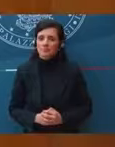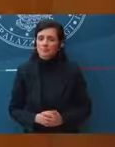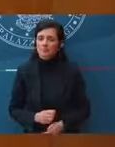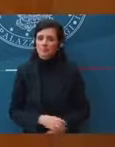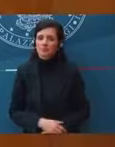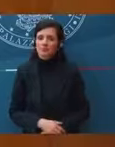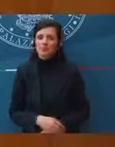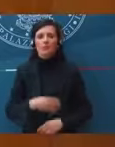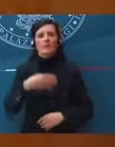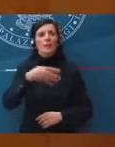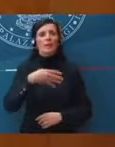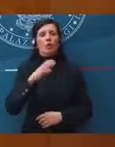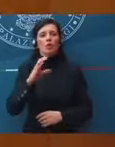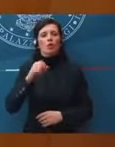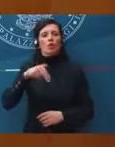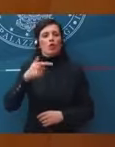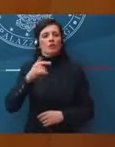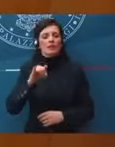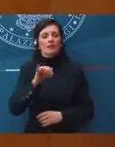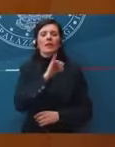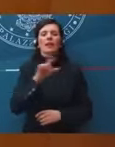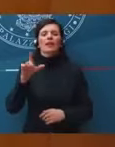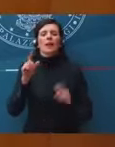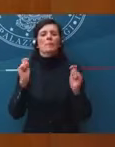Marco Conti, il messaggero.